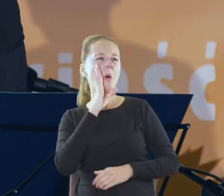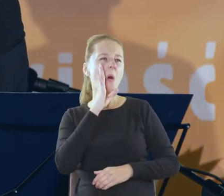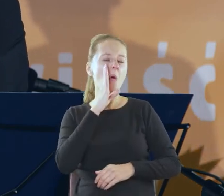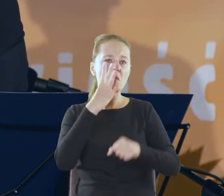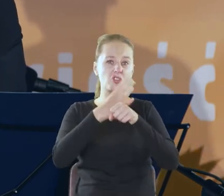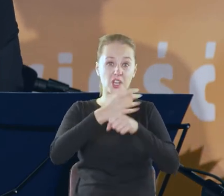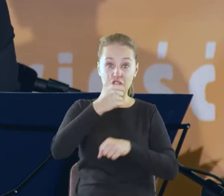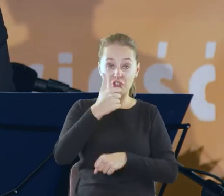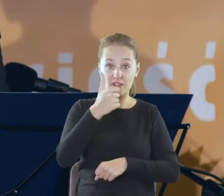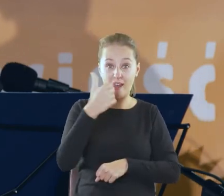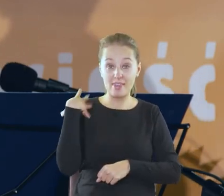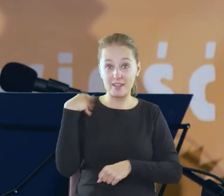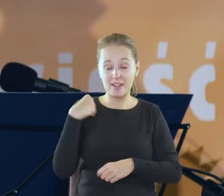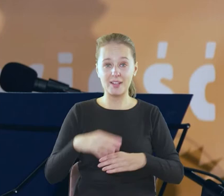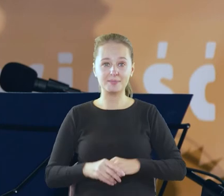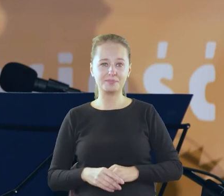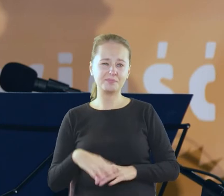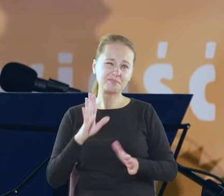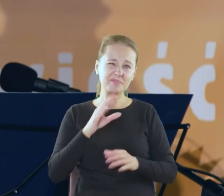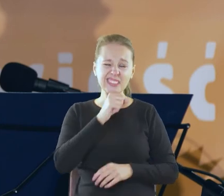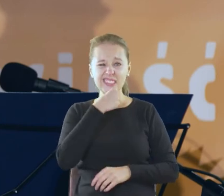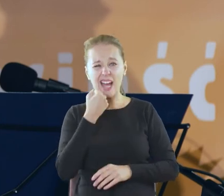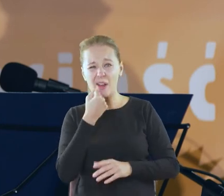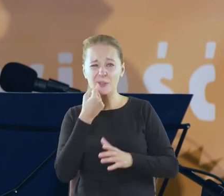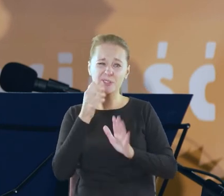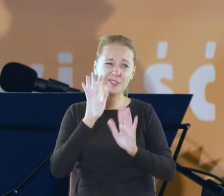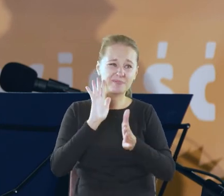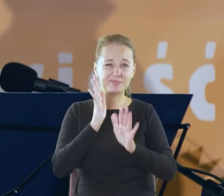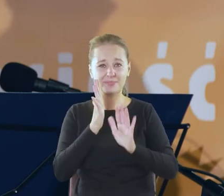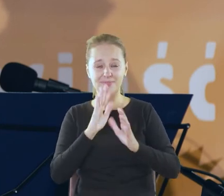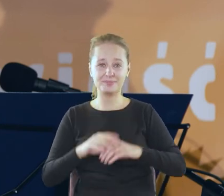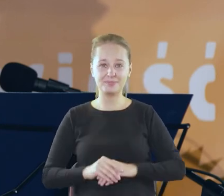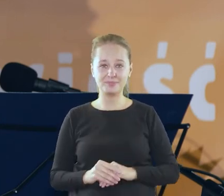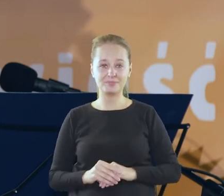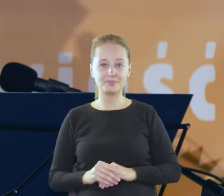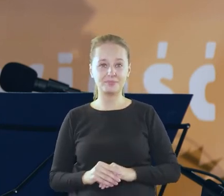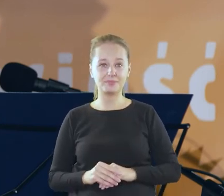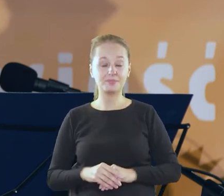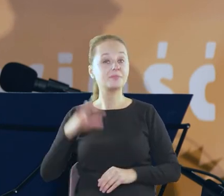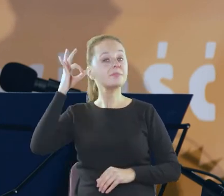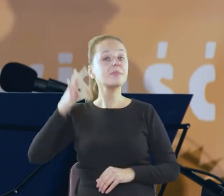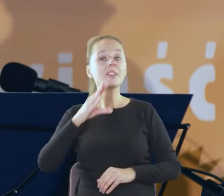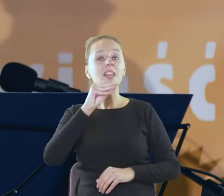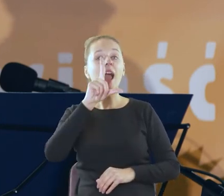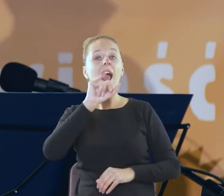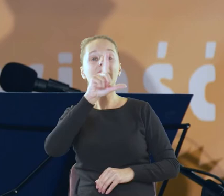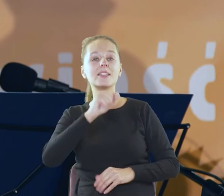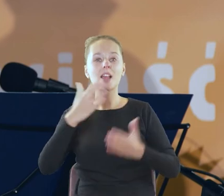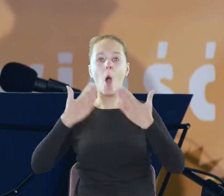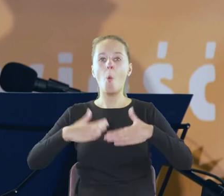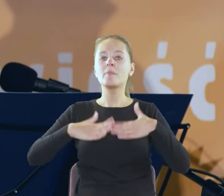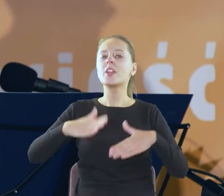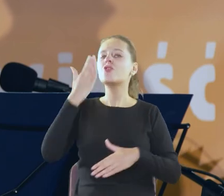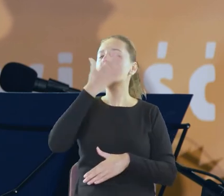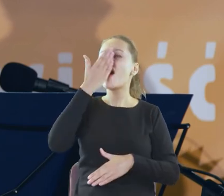jeden więc była to taka sobie starość kiedy pani Eliza ubrana niezmiennie w czarną